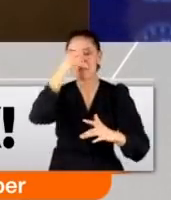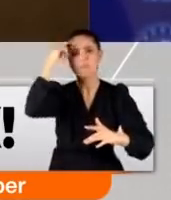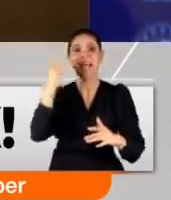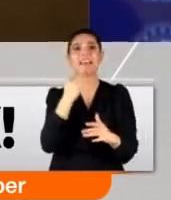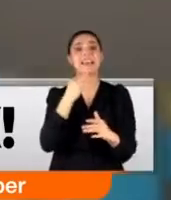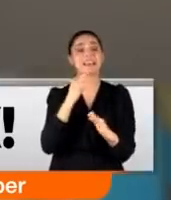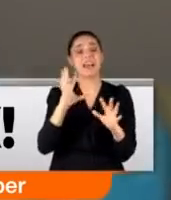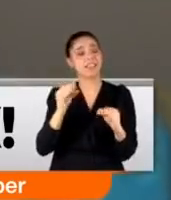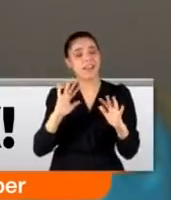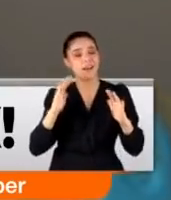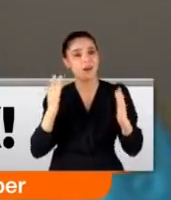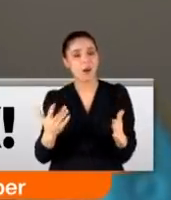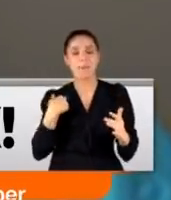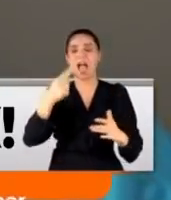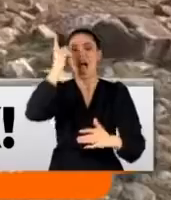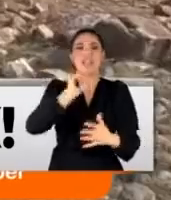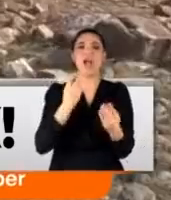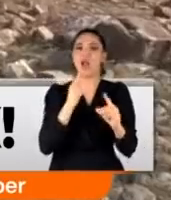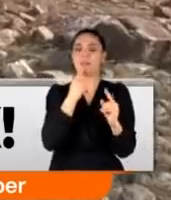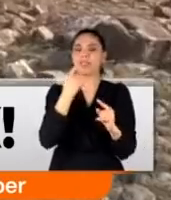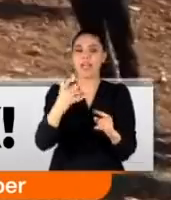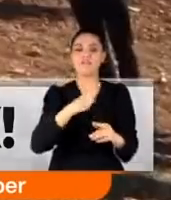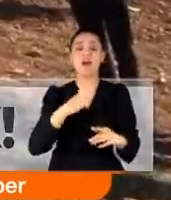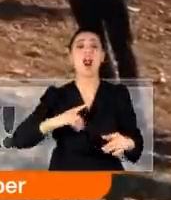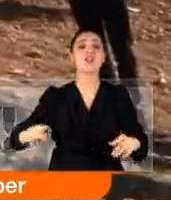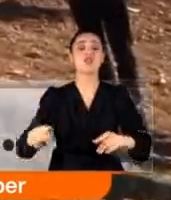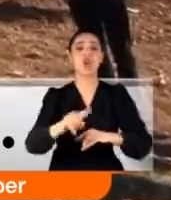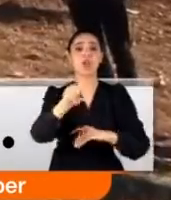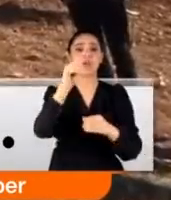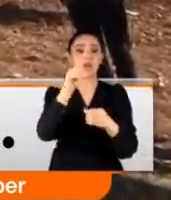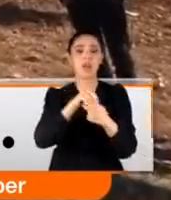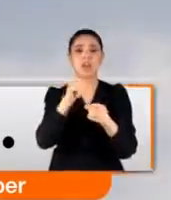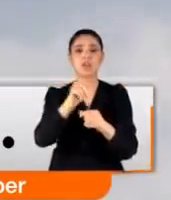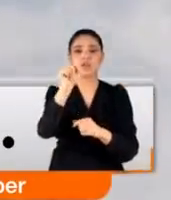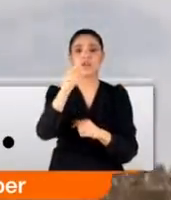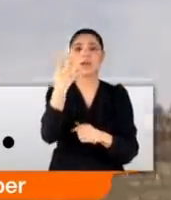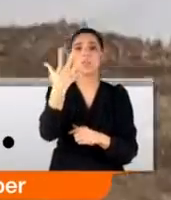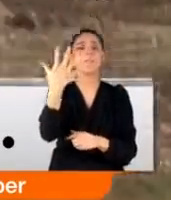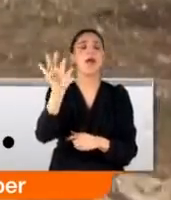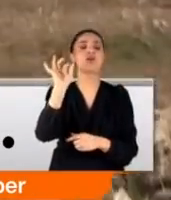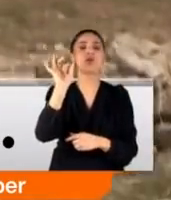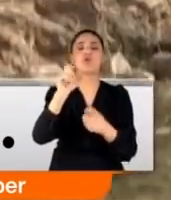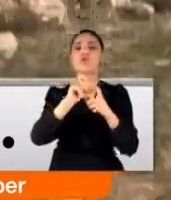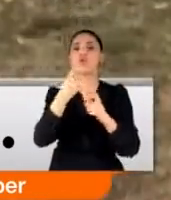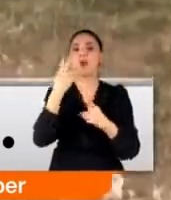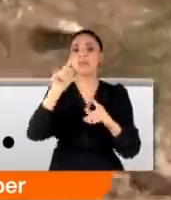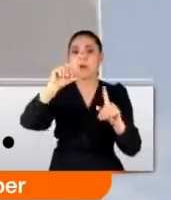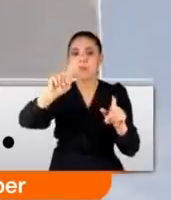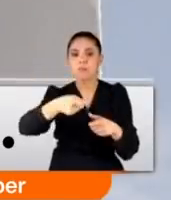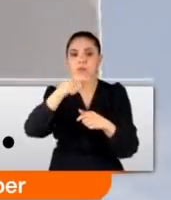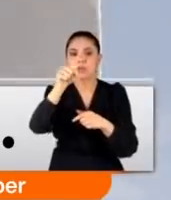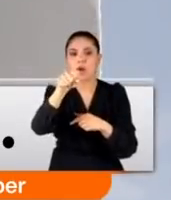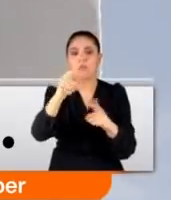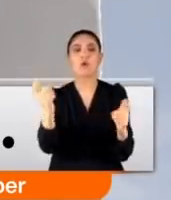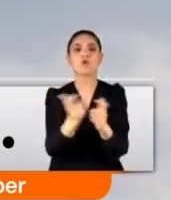bayanlardan bile ben adayım diyenler vardır. Şanlıurfa'nın Göbekli Tepe Ören yerinde 5 Şubat'ta bulunan monolitin sırrı da bu